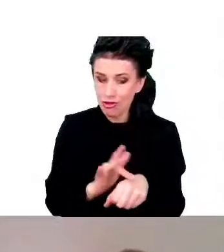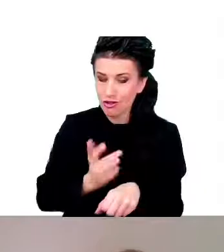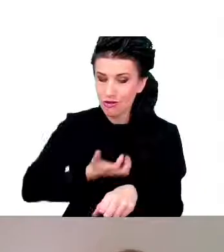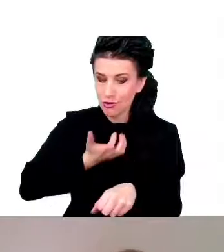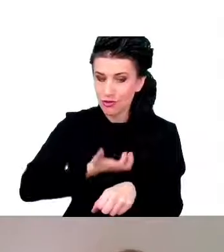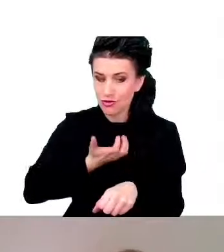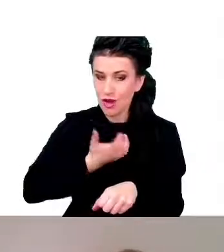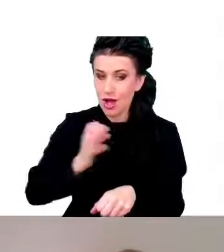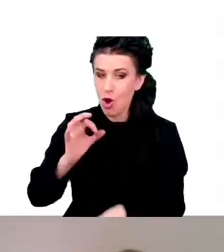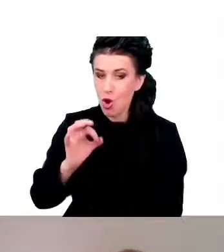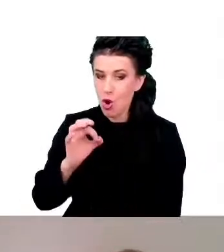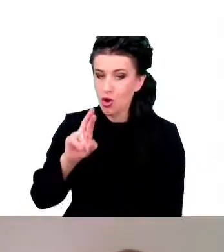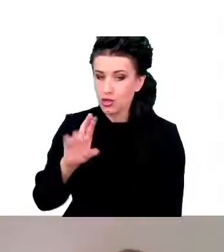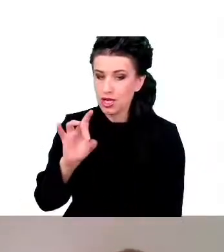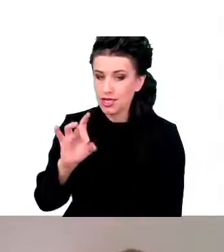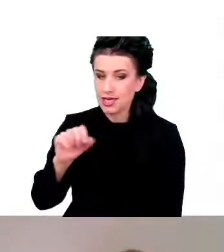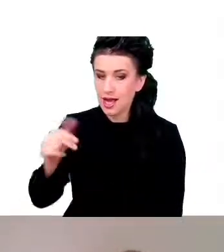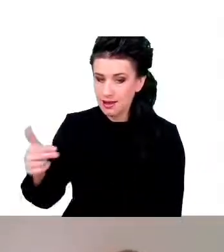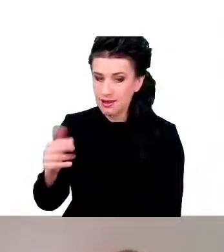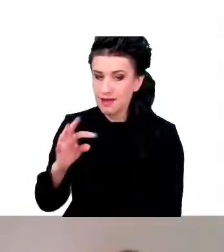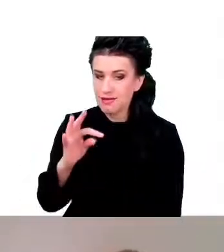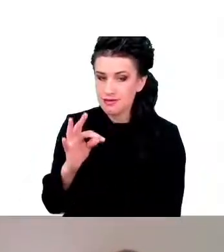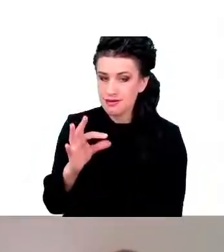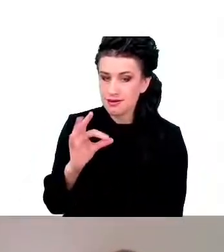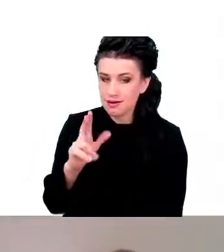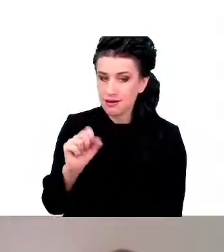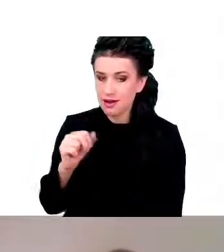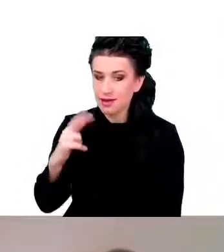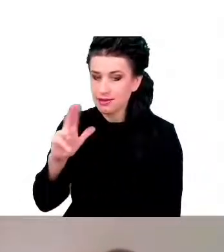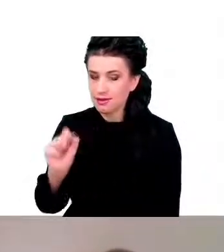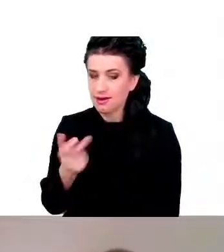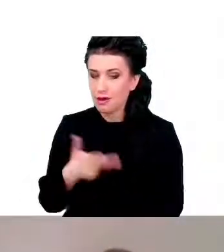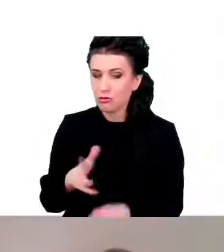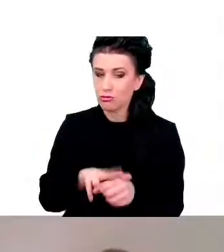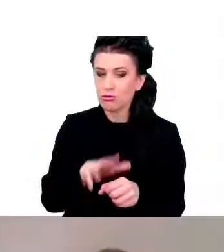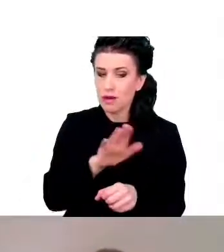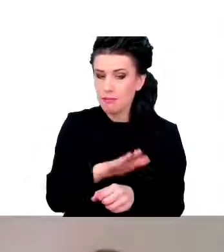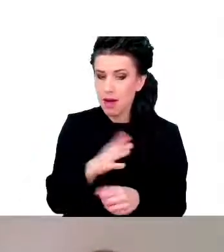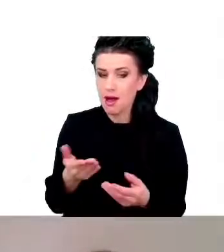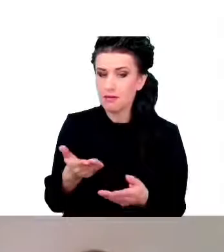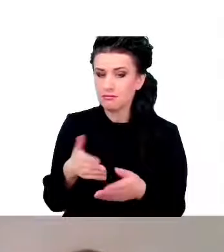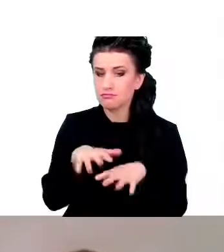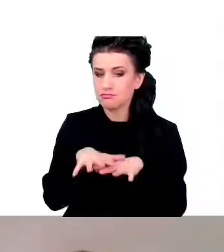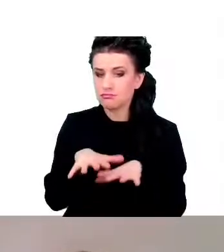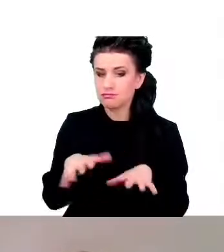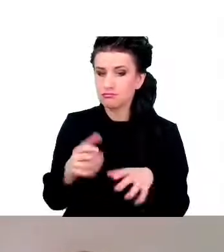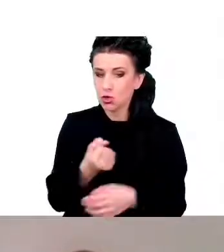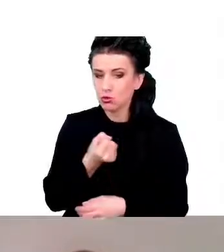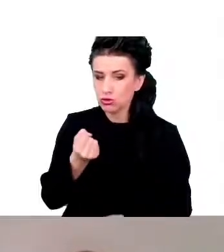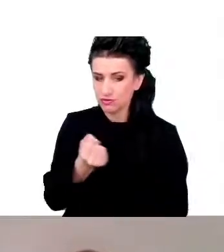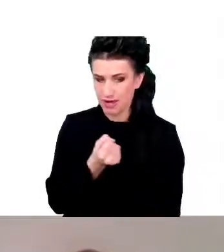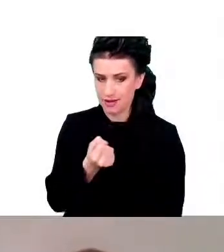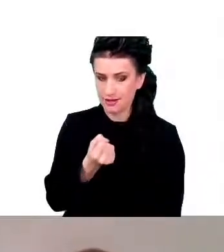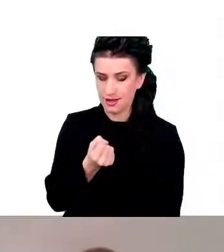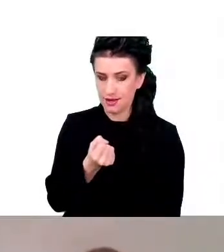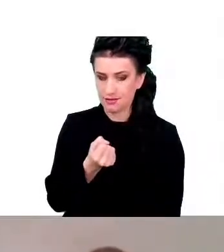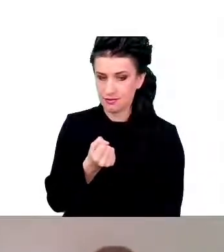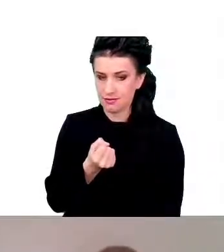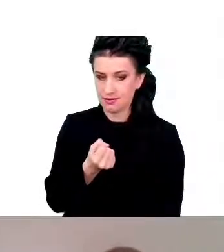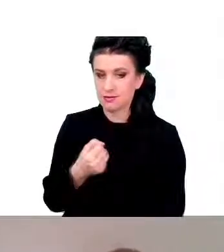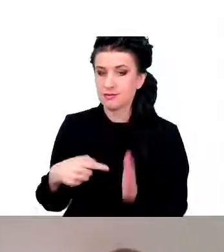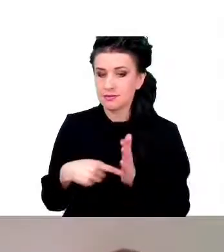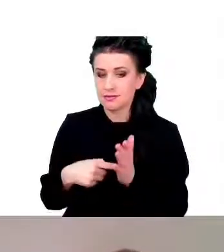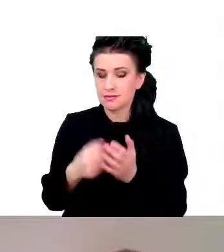są najczęściej używane, podlegają takim największym